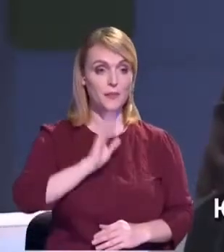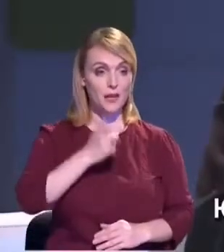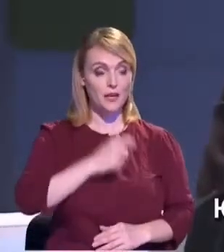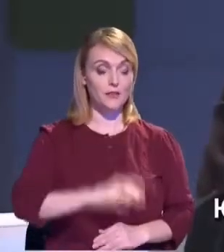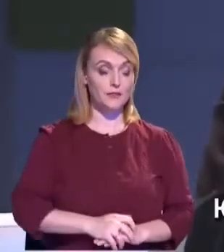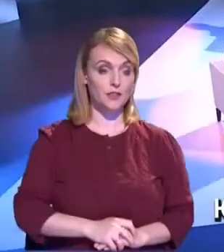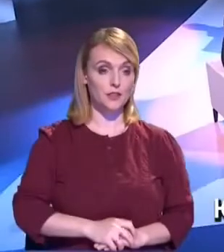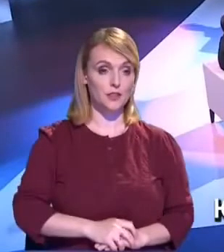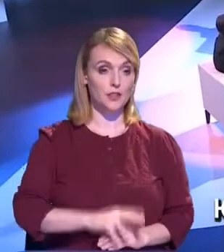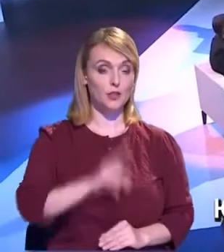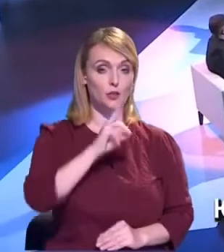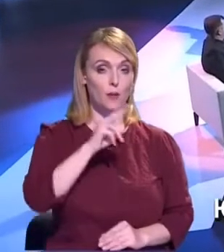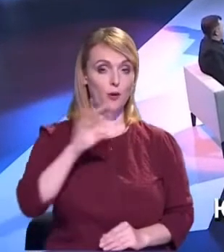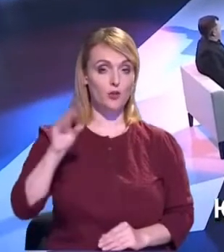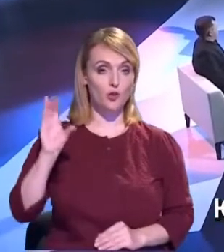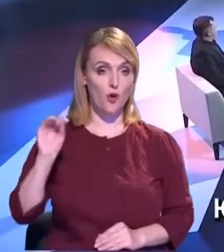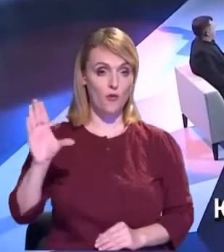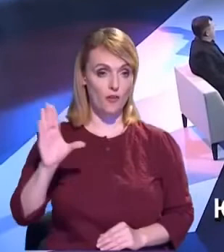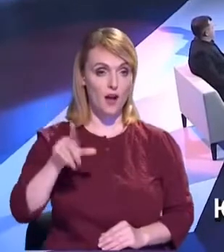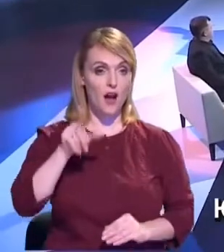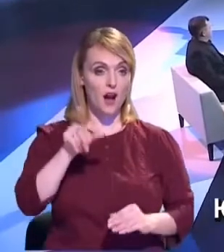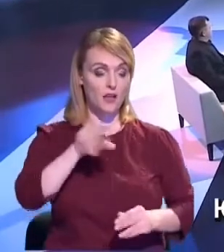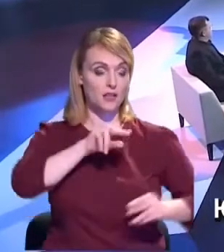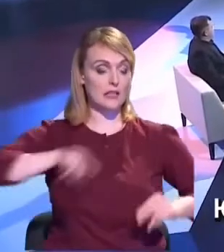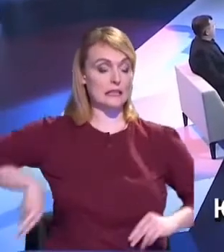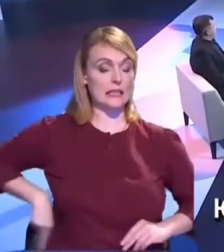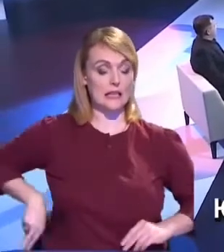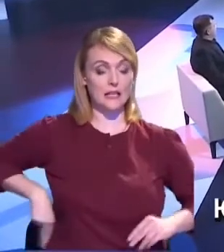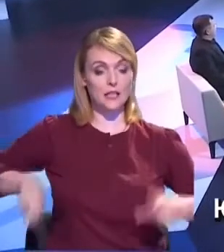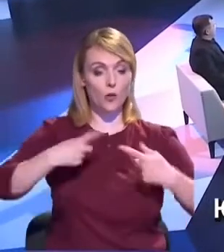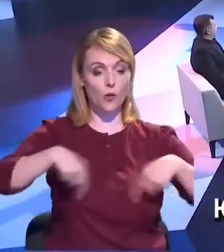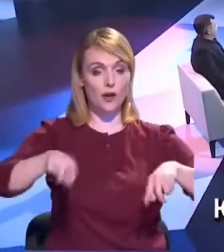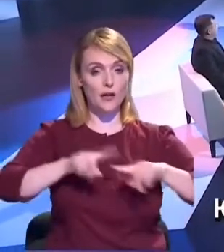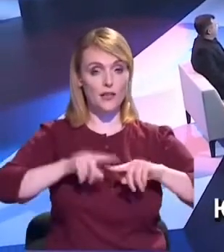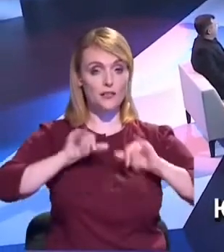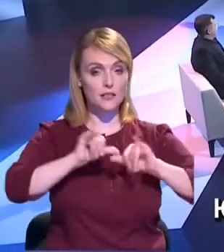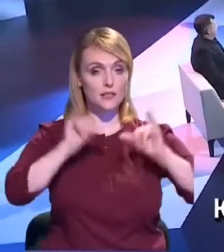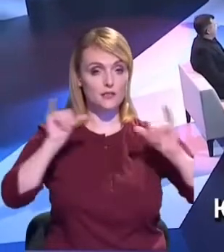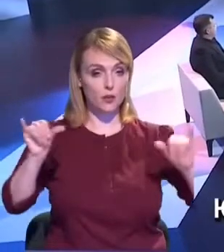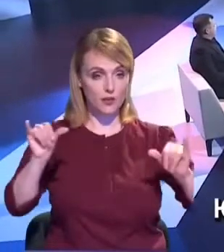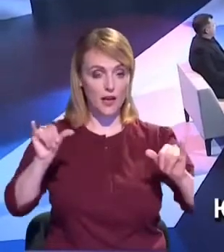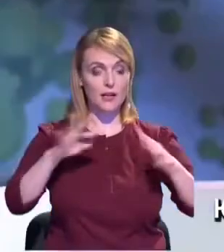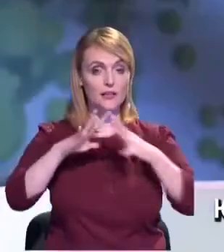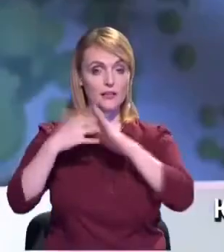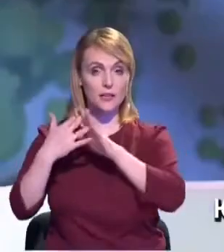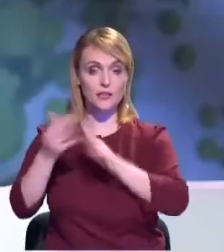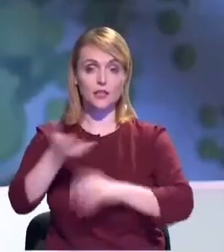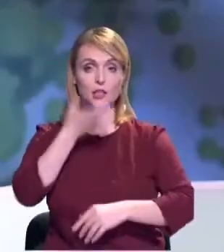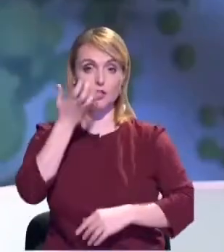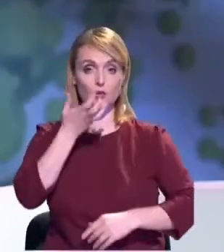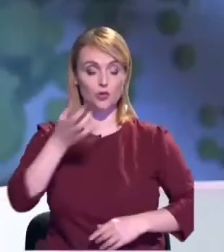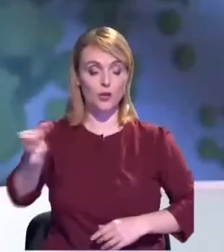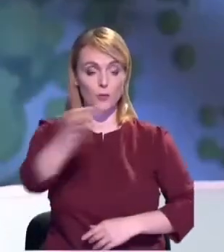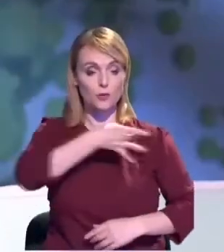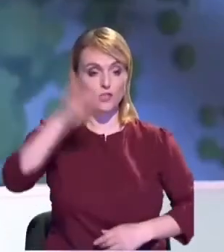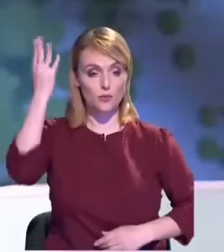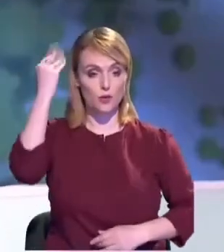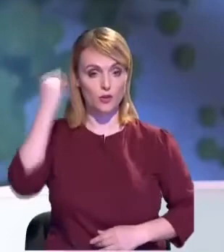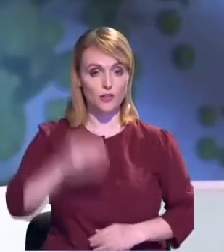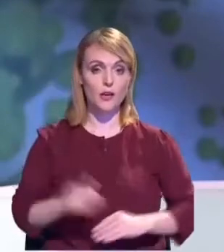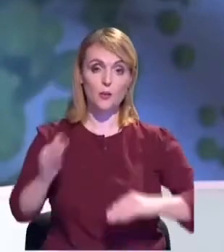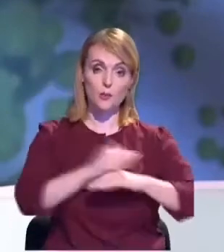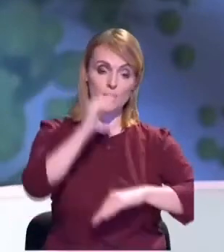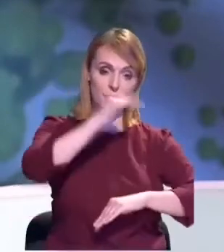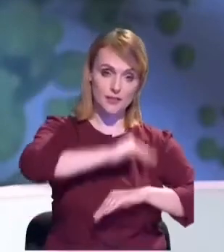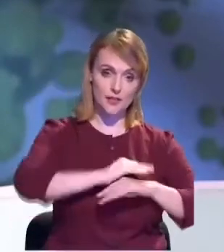Maria Culeșov, directorul Agenției de Dezvoltare Regională Sud. Bună seara, Srutmâna! Bună seara! Domnul Tudor